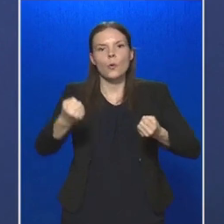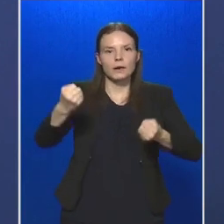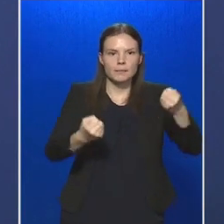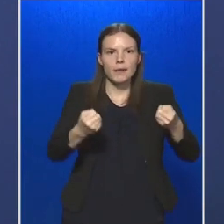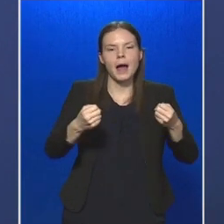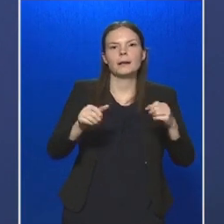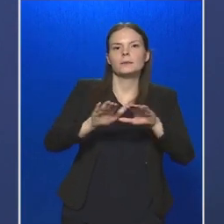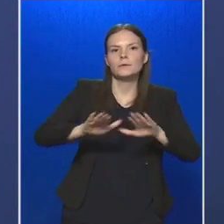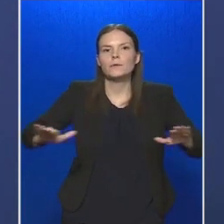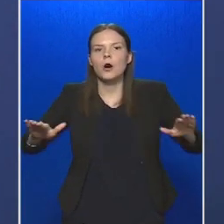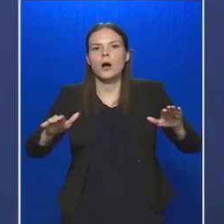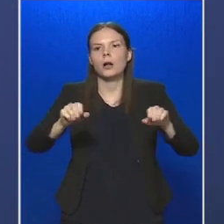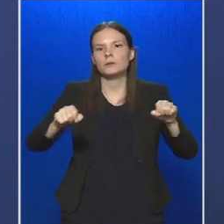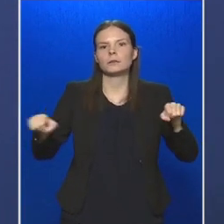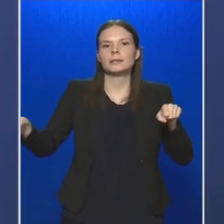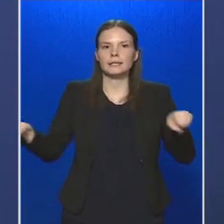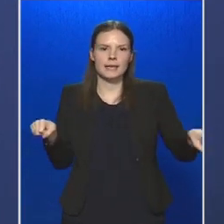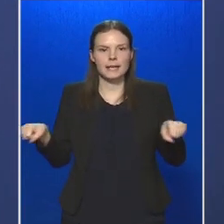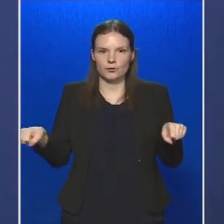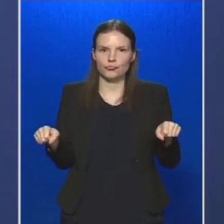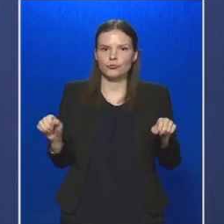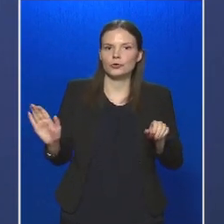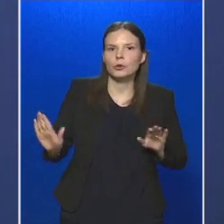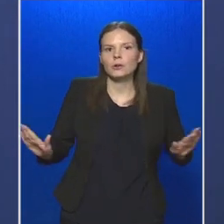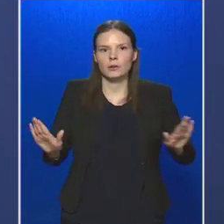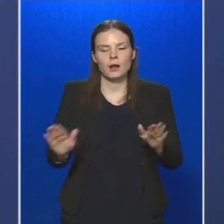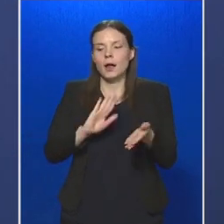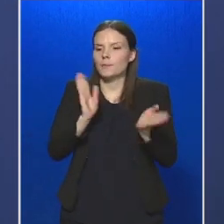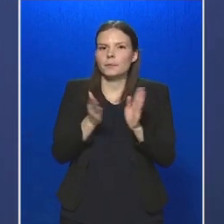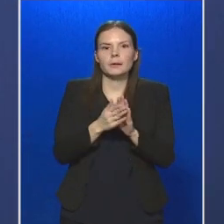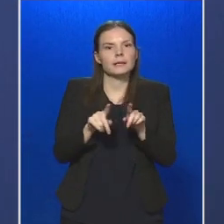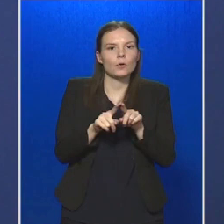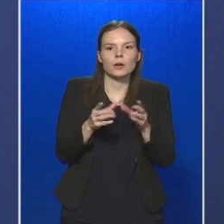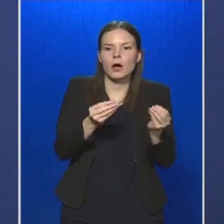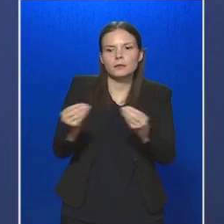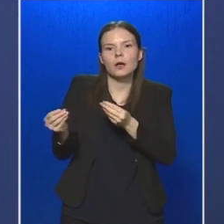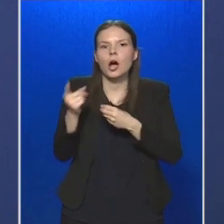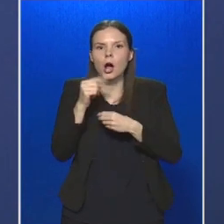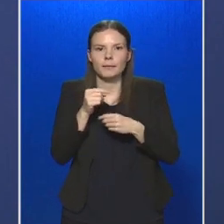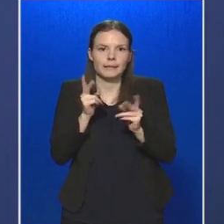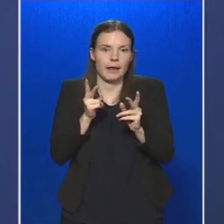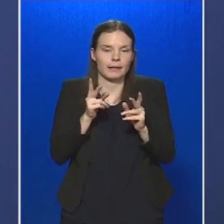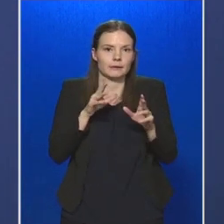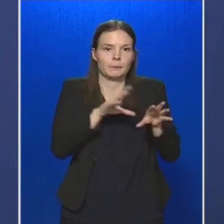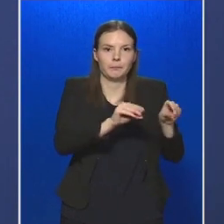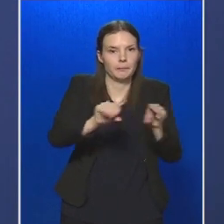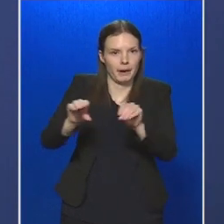műszerfalat, ajtókilincset, és minden olyan felületet, amit a gépjárművön is